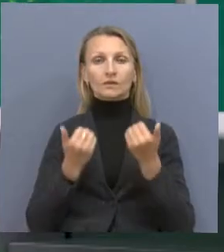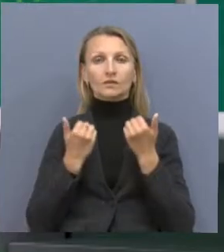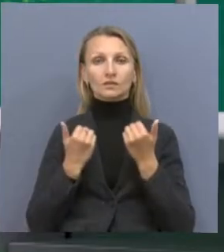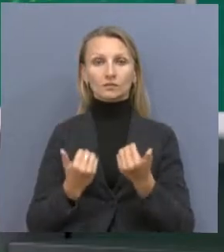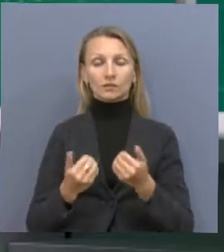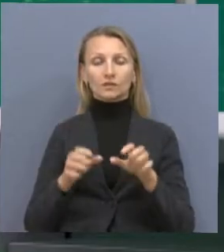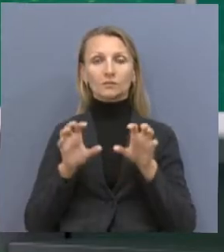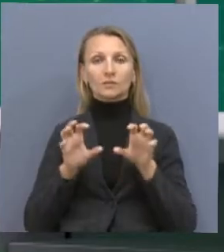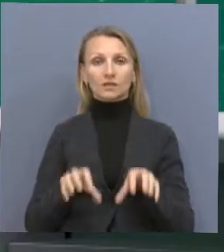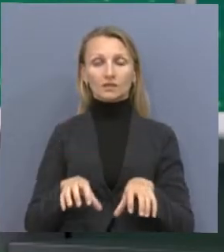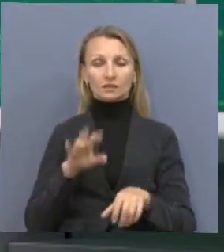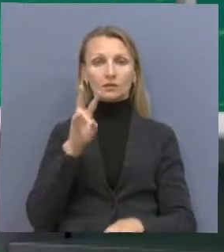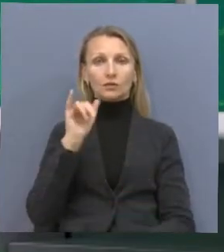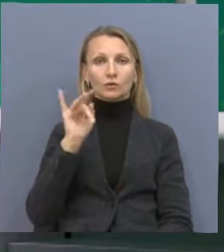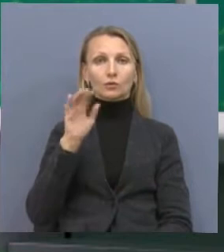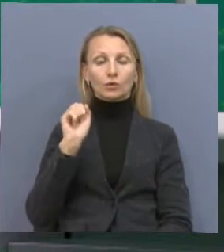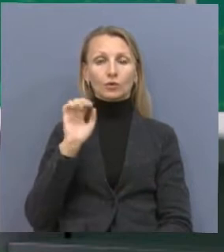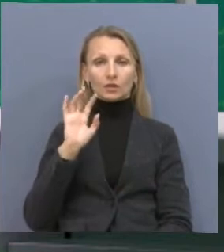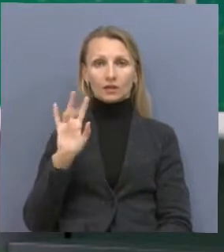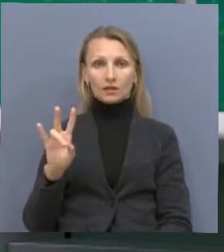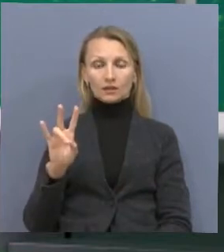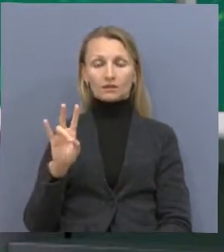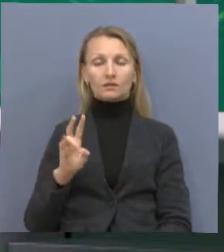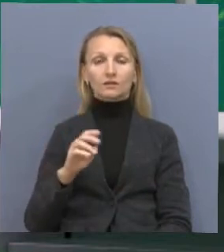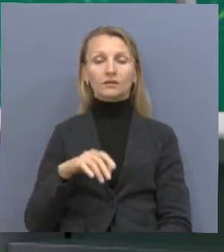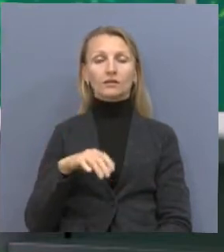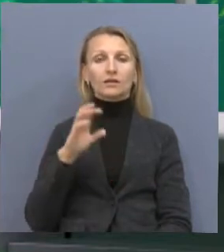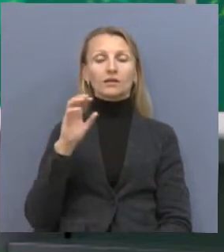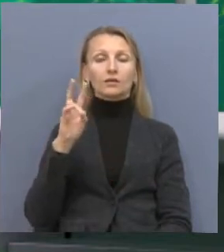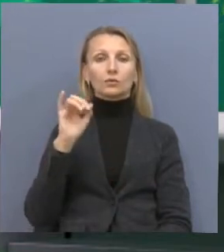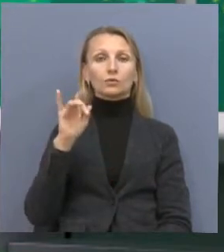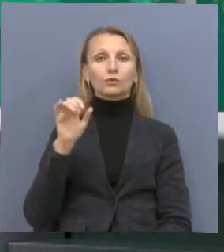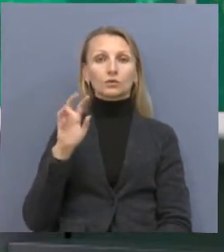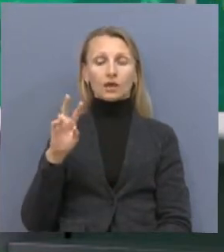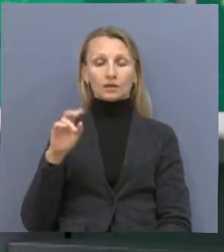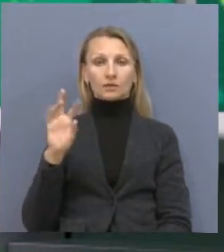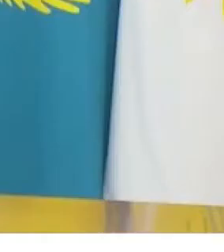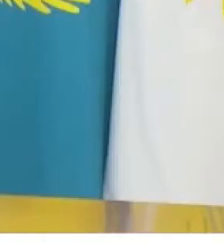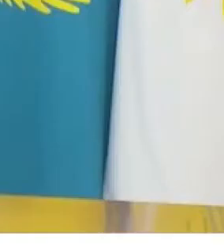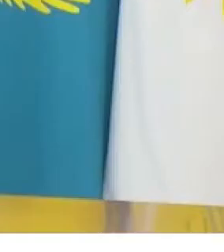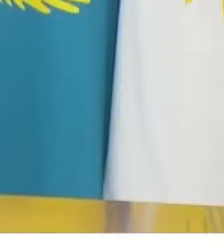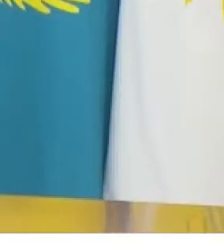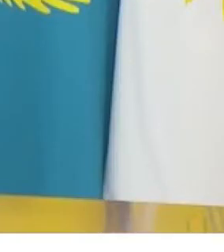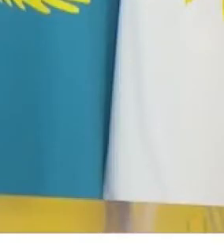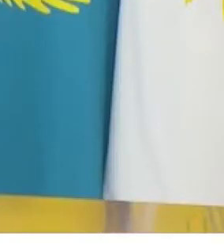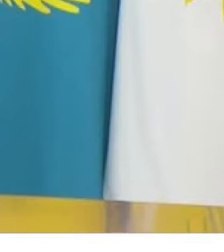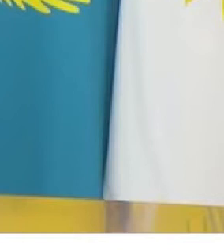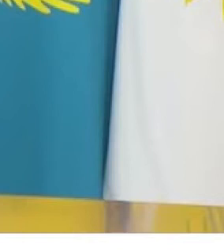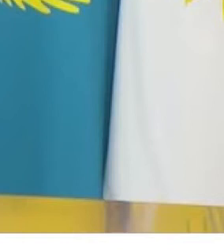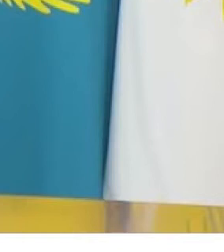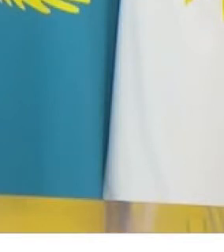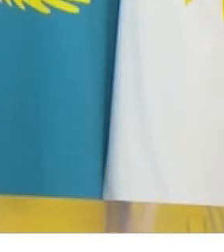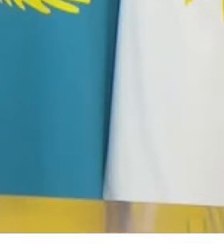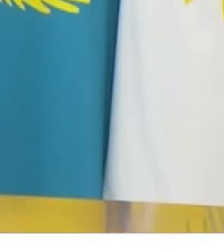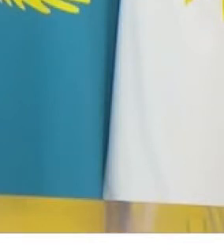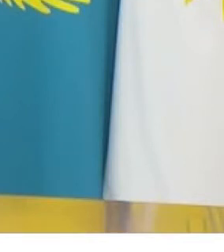председатель партии НОРАТАН Ельбасы Нурсултан Азарбаев выступил с обращением о начале Праймериз. В нем говорится, что